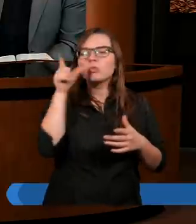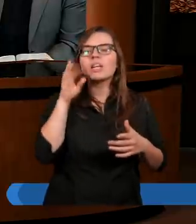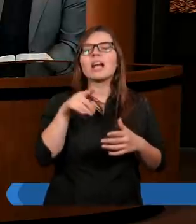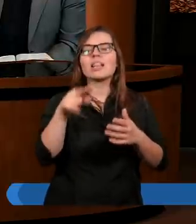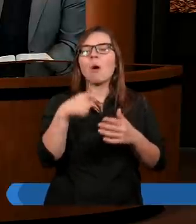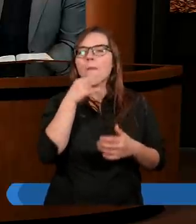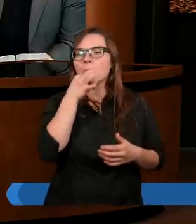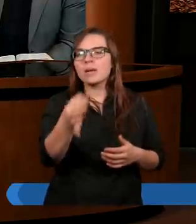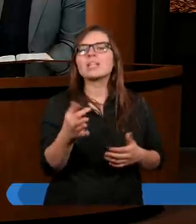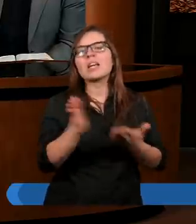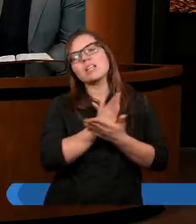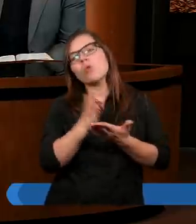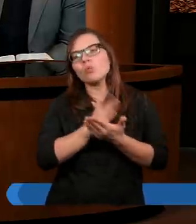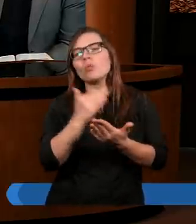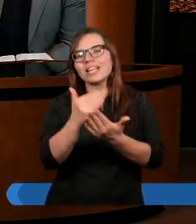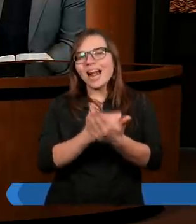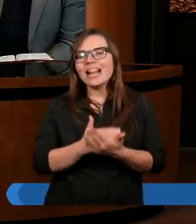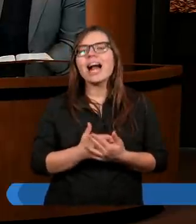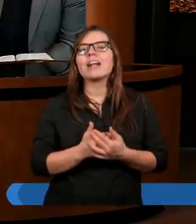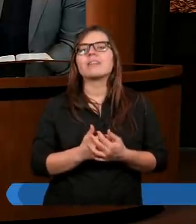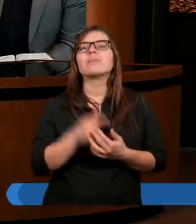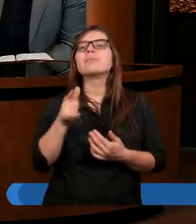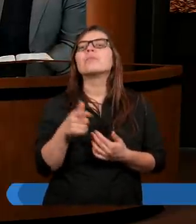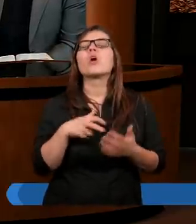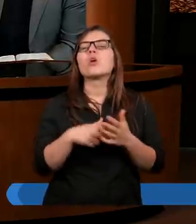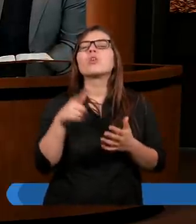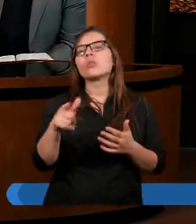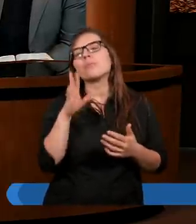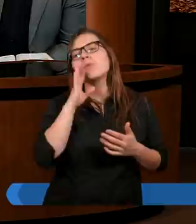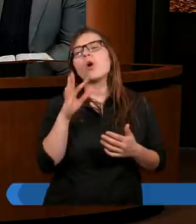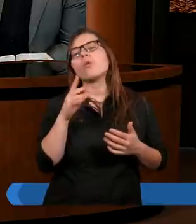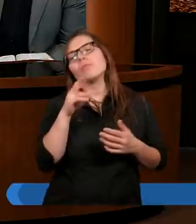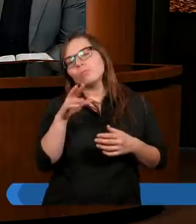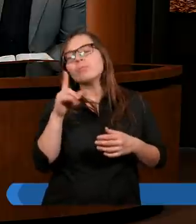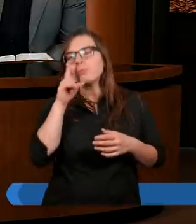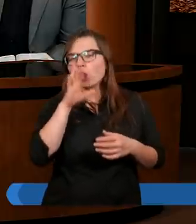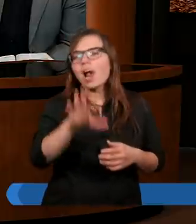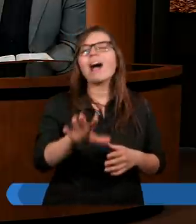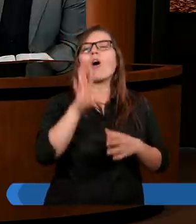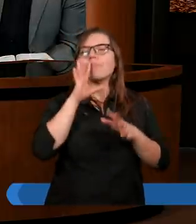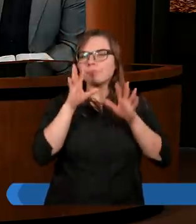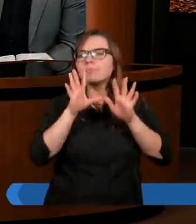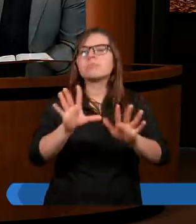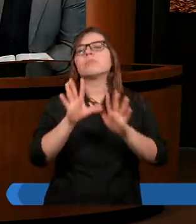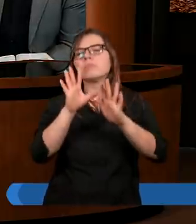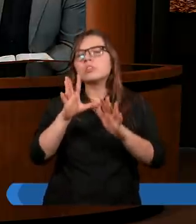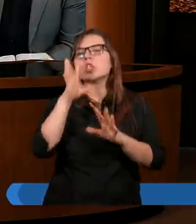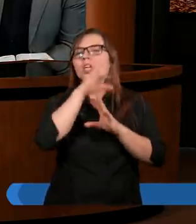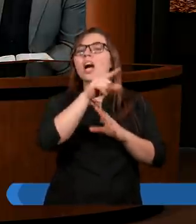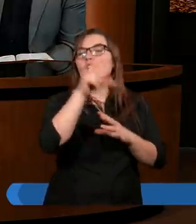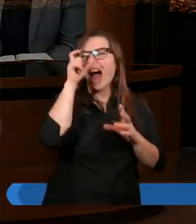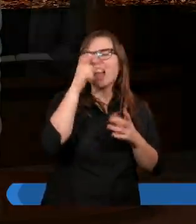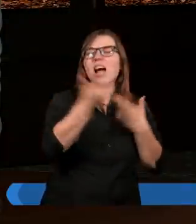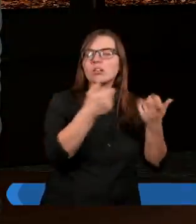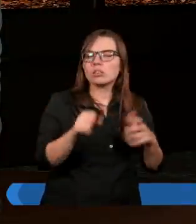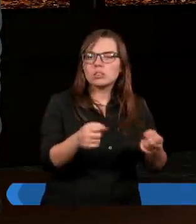zada pytanie, a niektórzy już zadali, dlaczego tolerował tak długo Pan Bóg szatana, który tyle